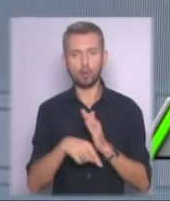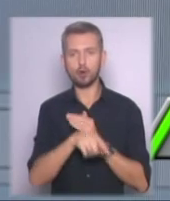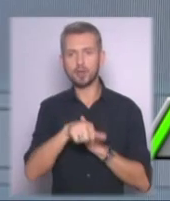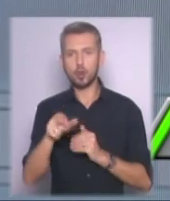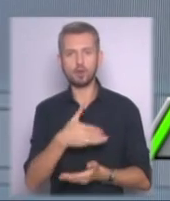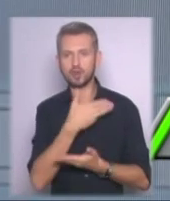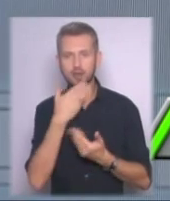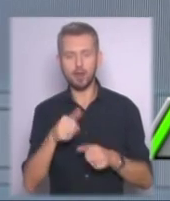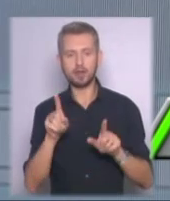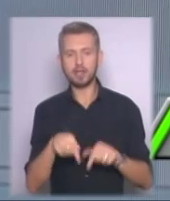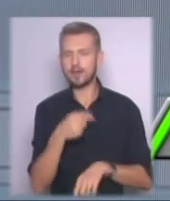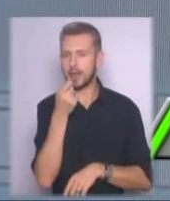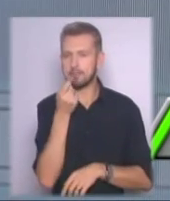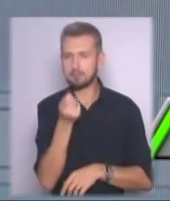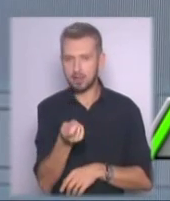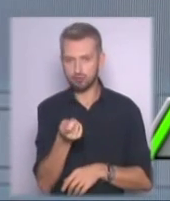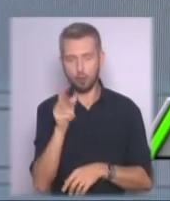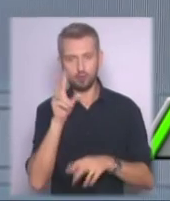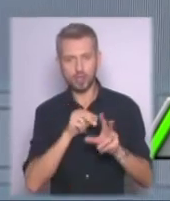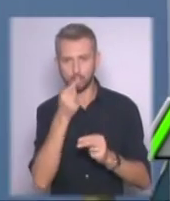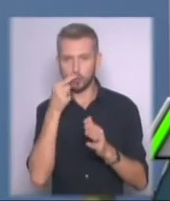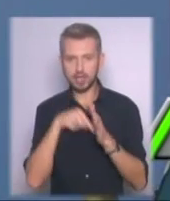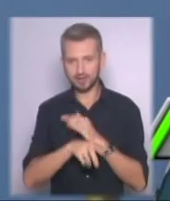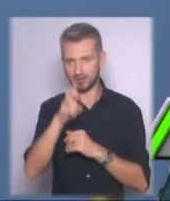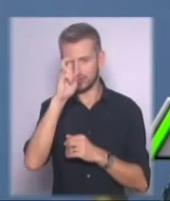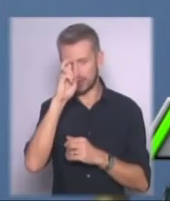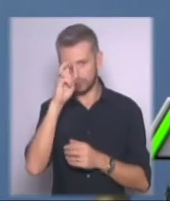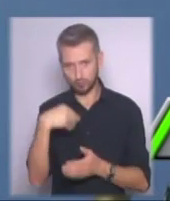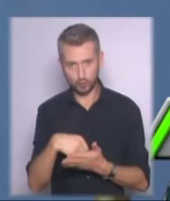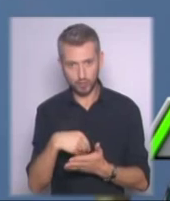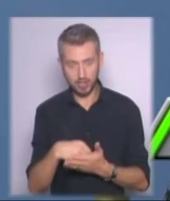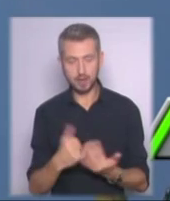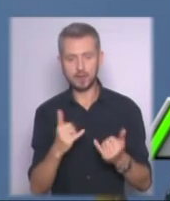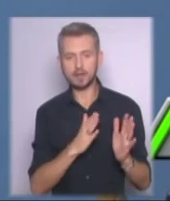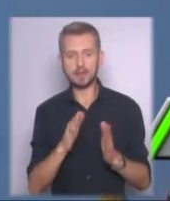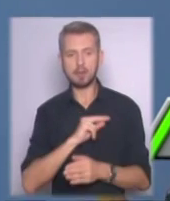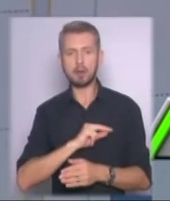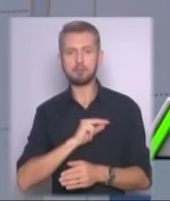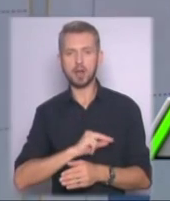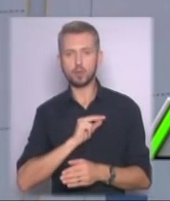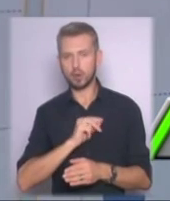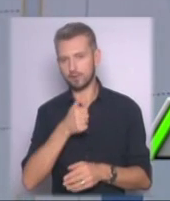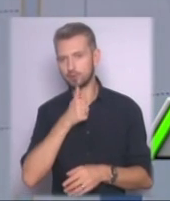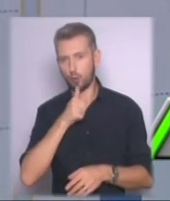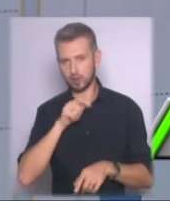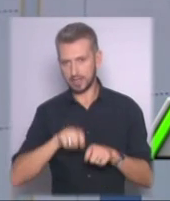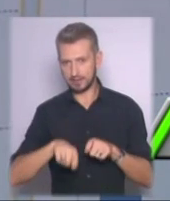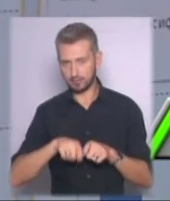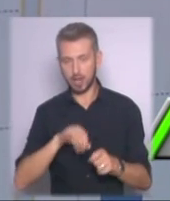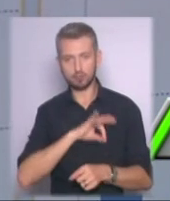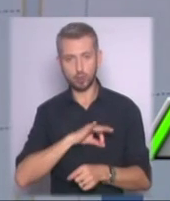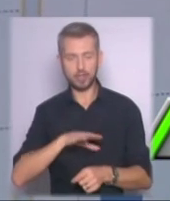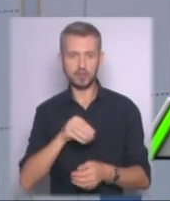навіть найменшого шансу залізти до державної кишені. Зараз система працює в дослідній експлуатації. Усі зауваження та